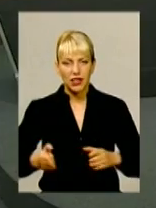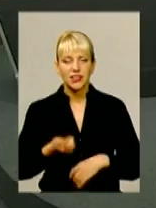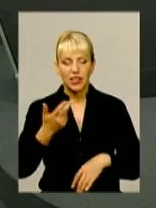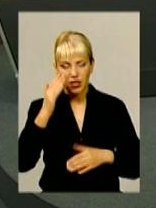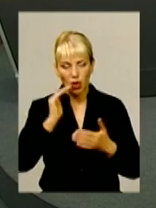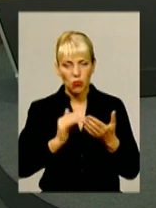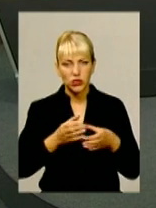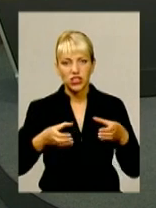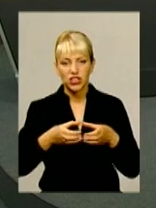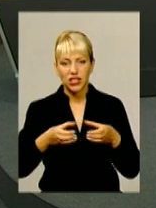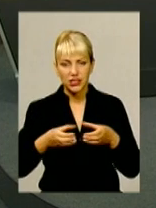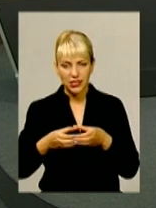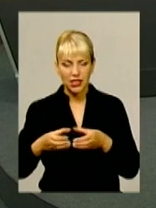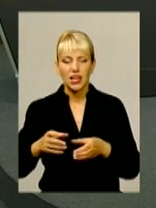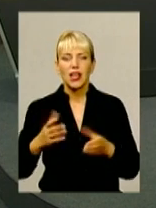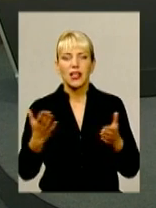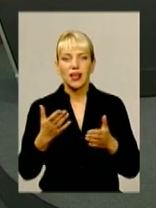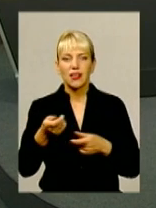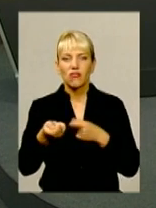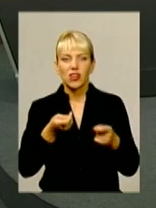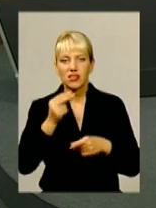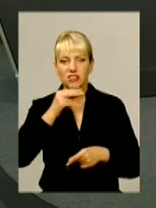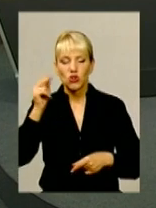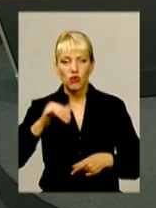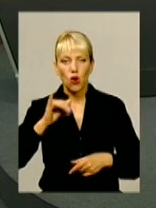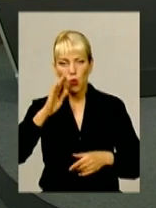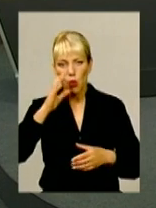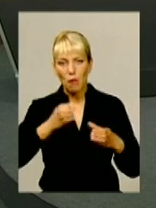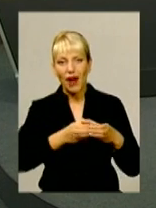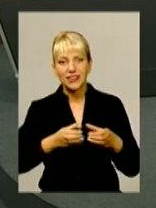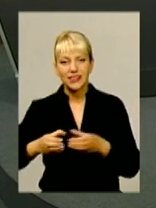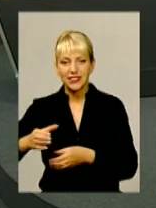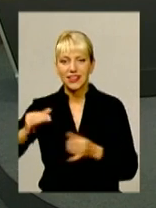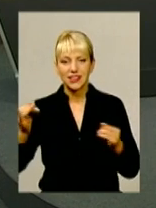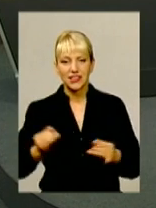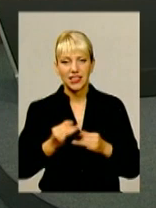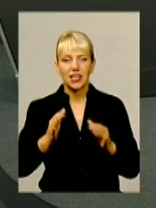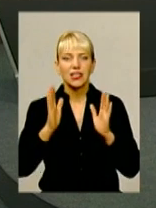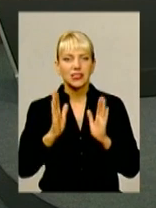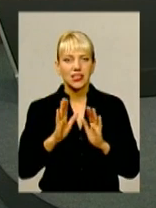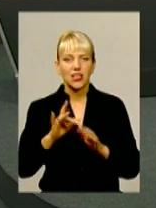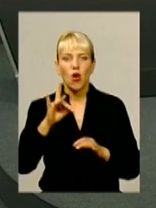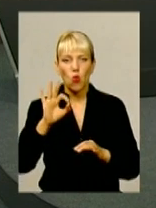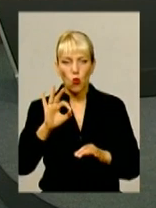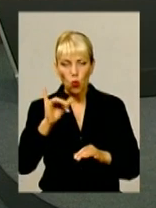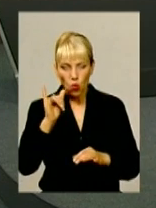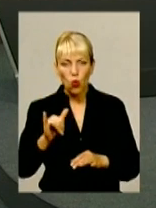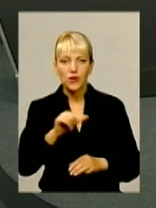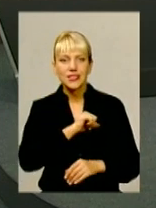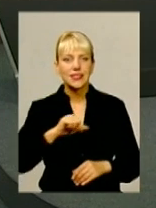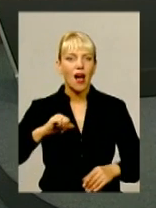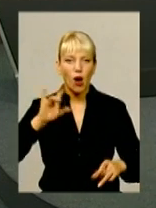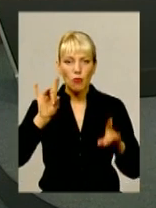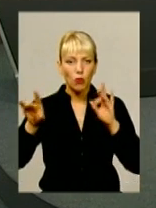звинуватила суто в своїх партійних інтересах, тобто тільки в суто самопіарі, не